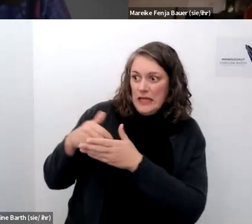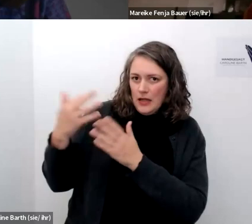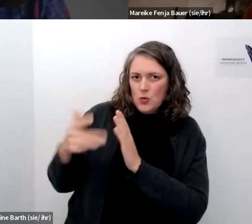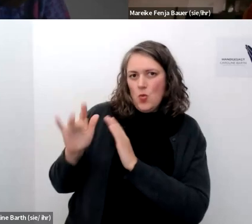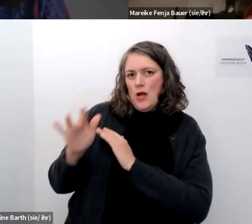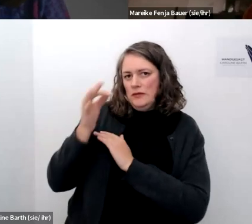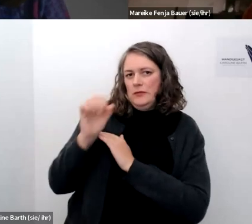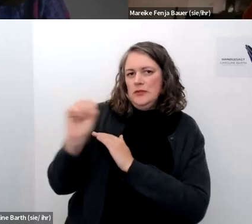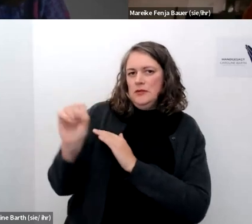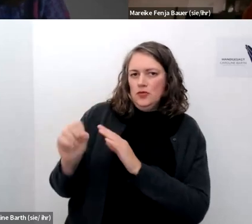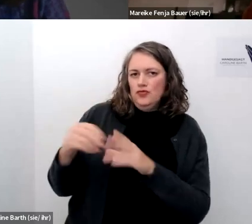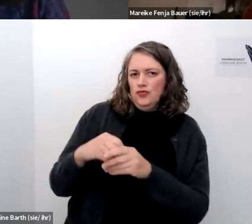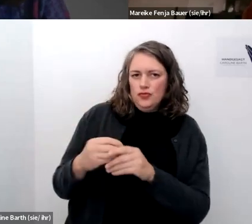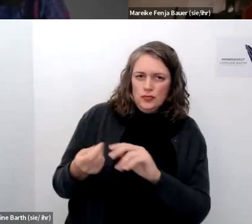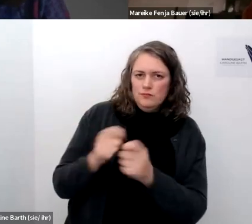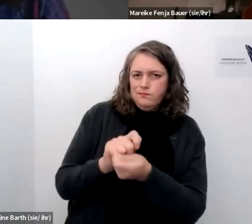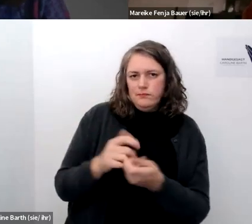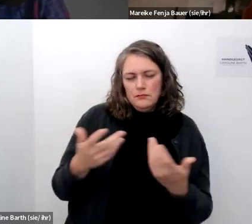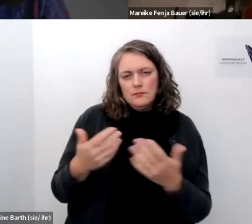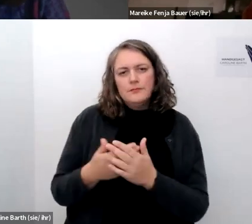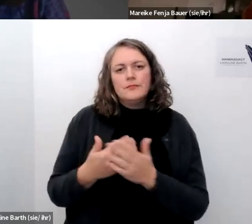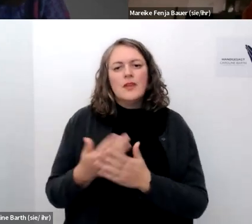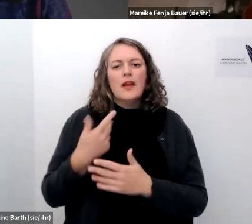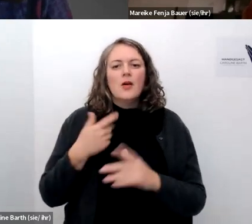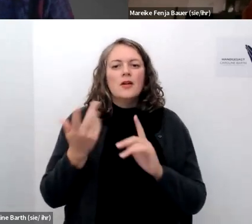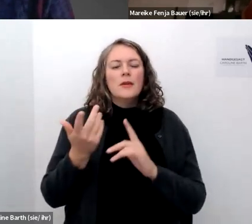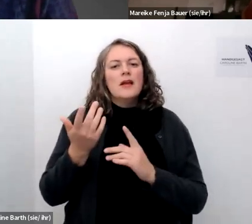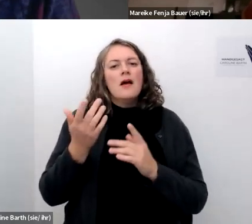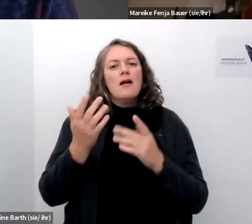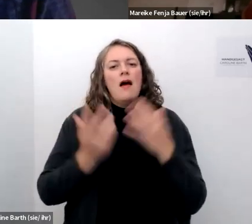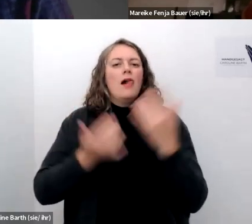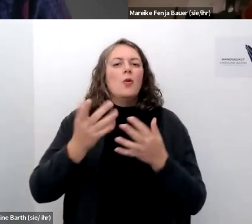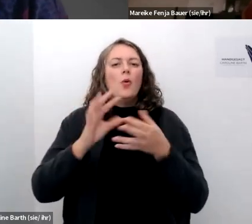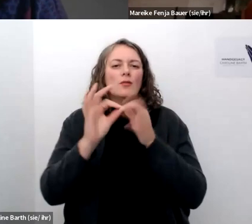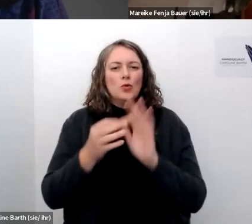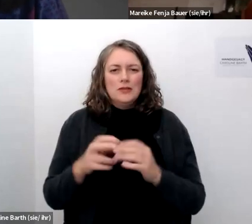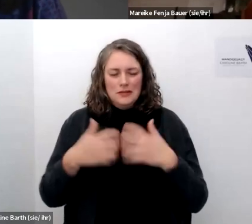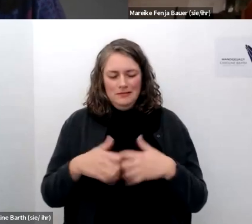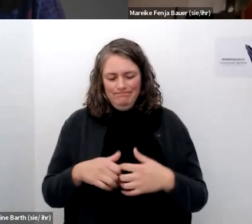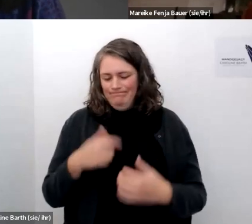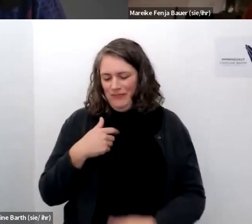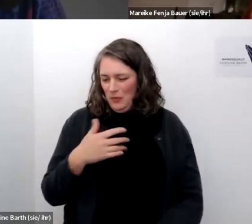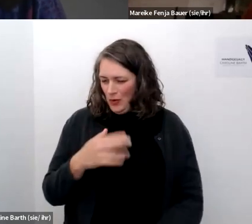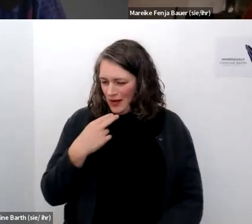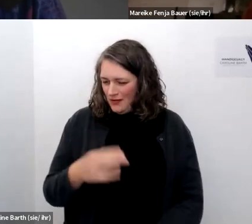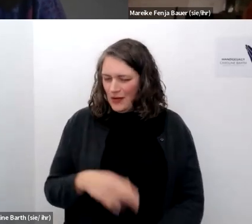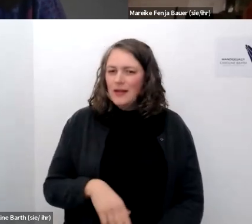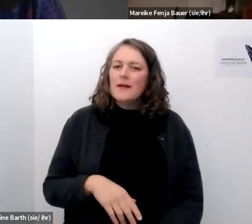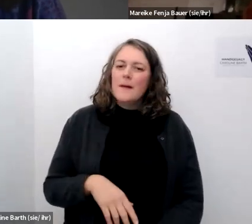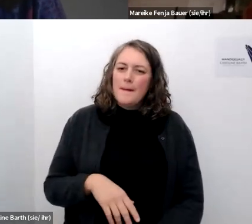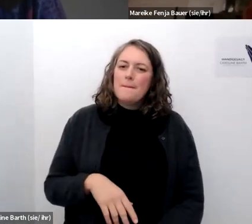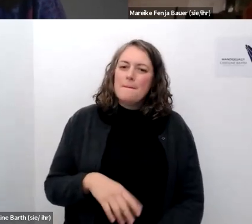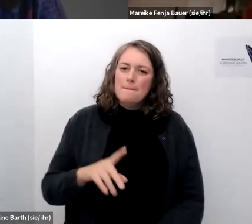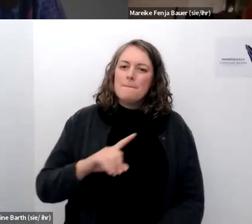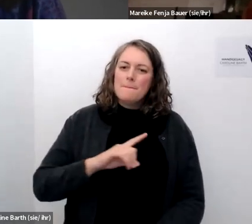und also genau zu der frage der algorithm und soll das habe ich jetzt gar nicht aufgenommen in der beantwortung aber genau das meinte ich ja auch schon mal